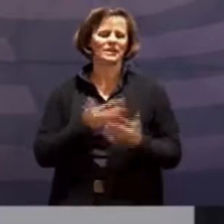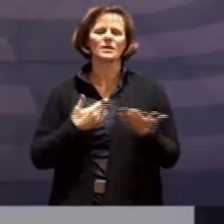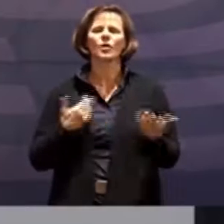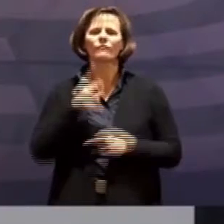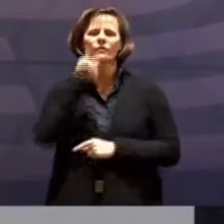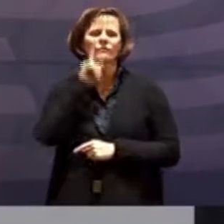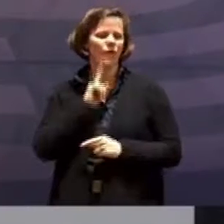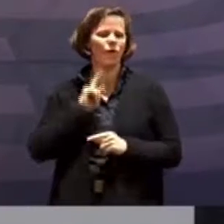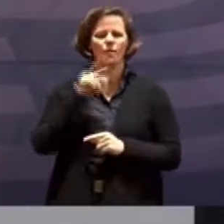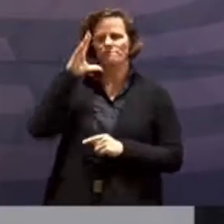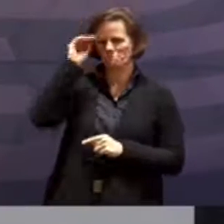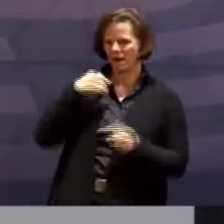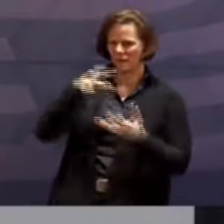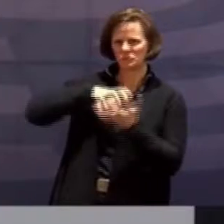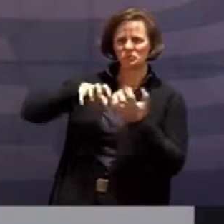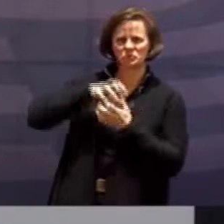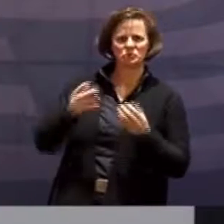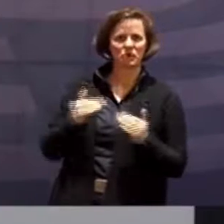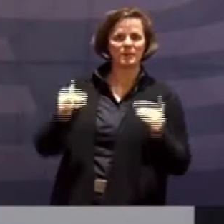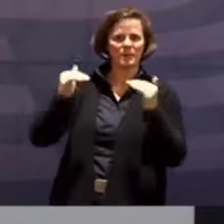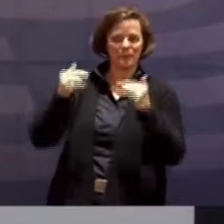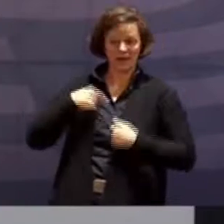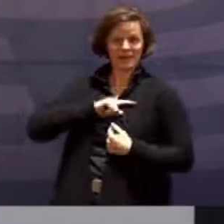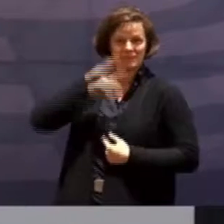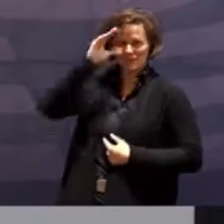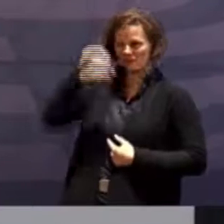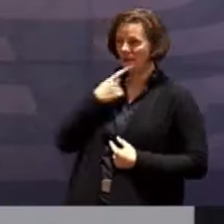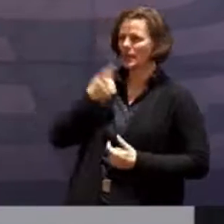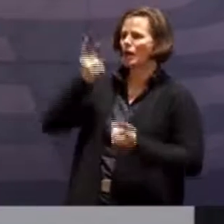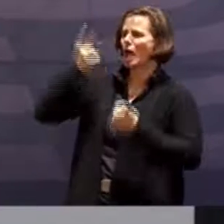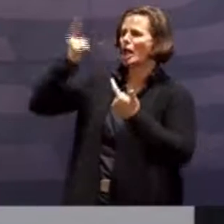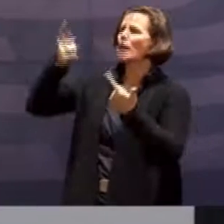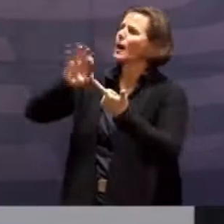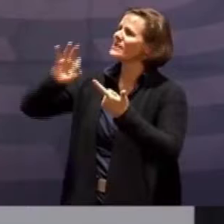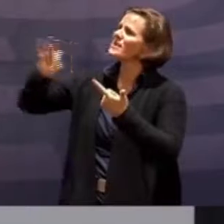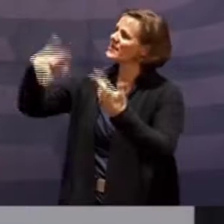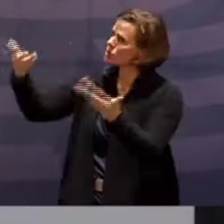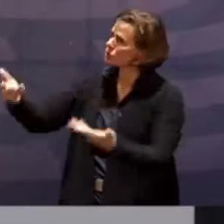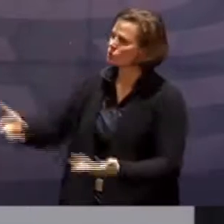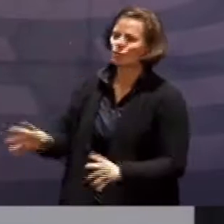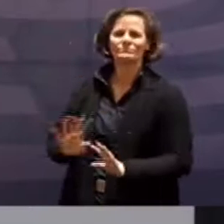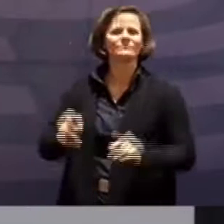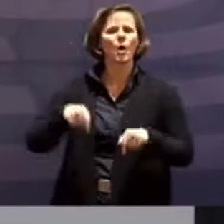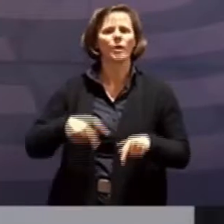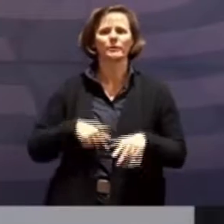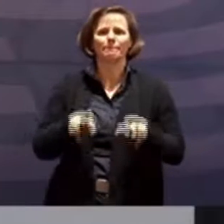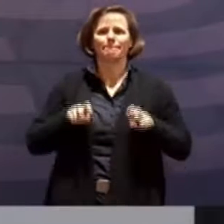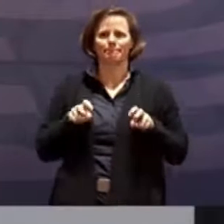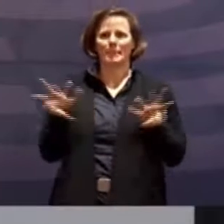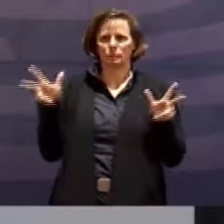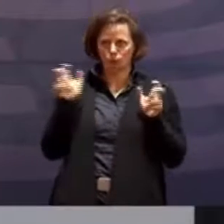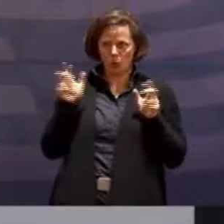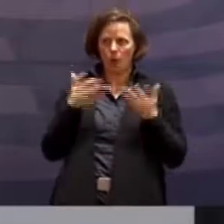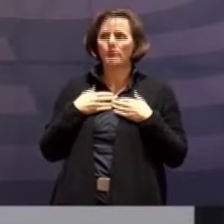nicht heraus, Ihnen zu erklären, was man jetzt alles besser machen müsste, sondern werde heute vor allen Dingen zuhören und Ihnen aber gleichzeitig